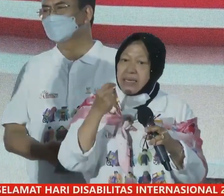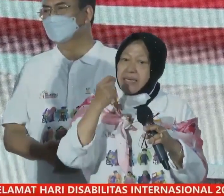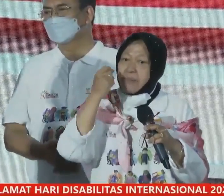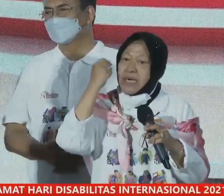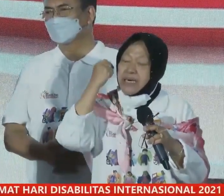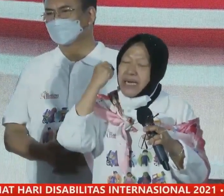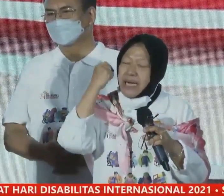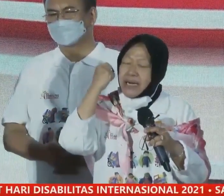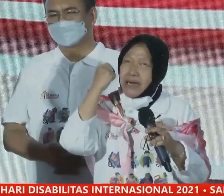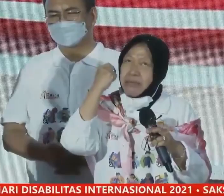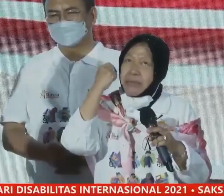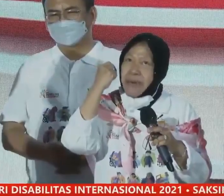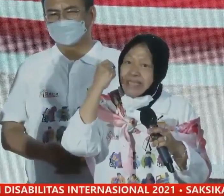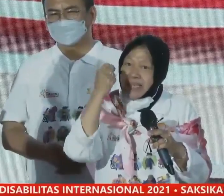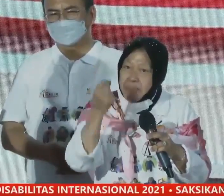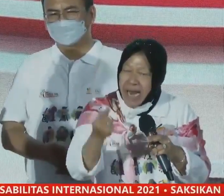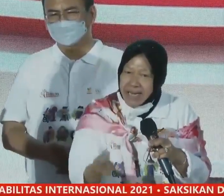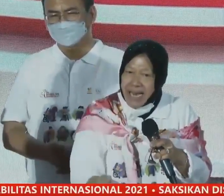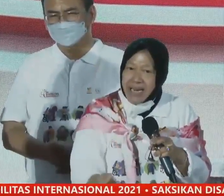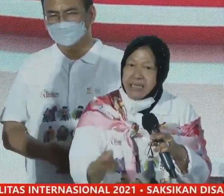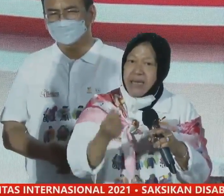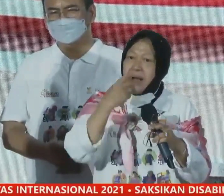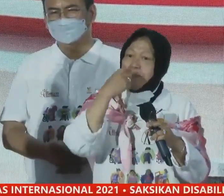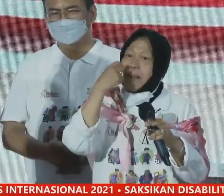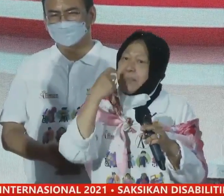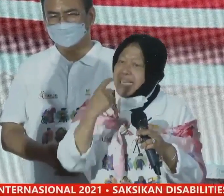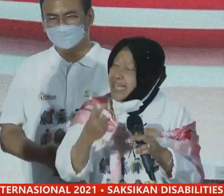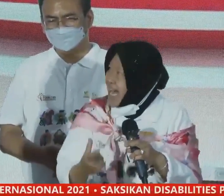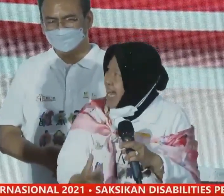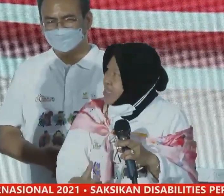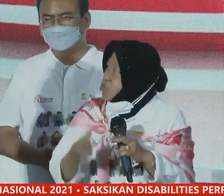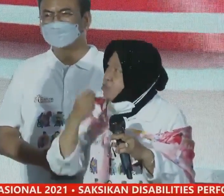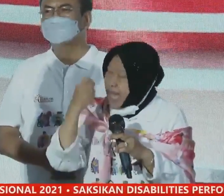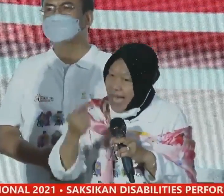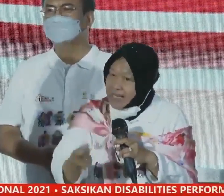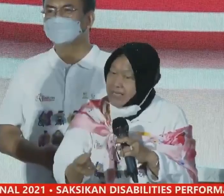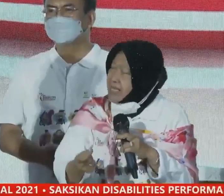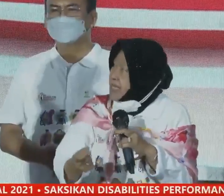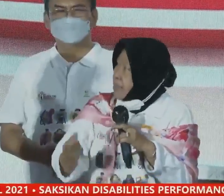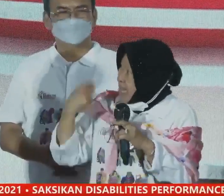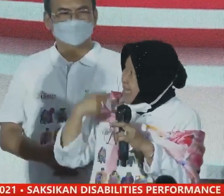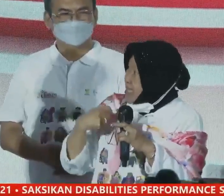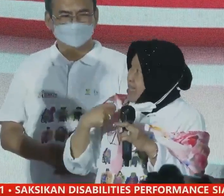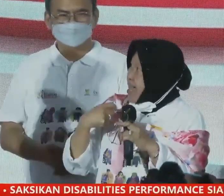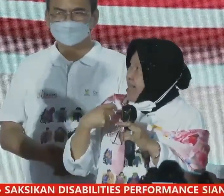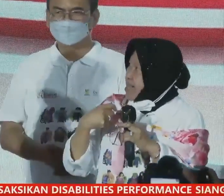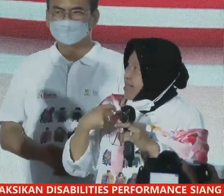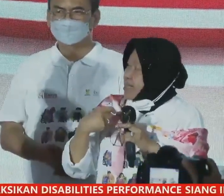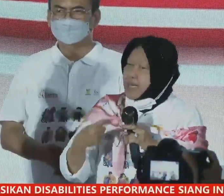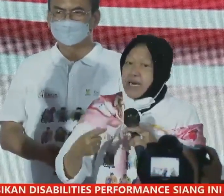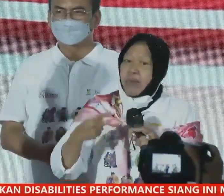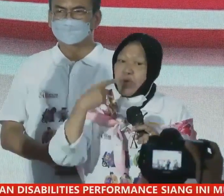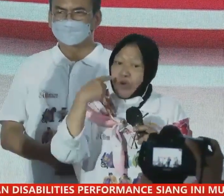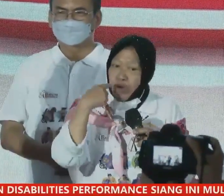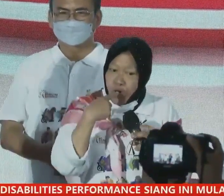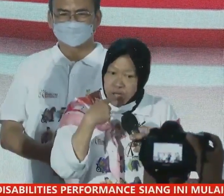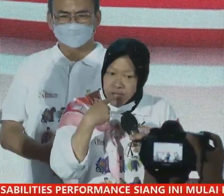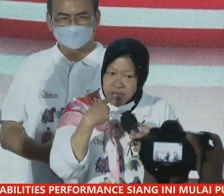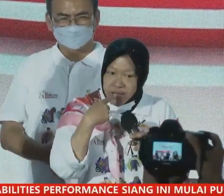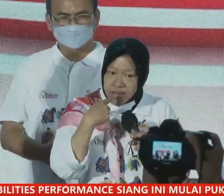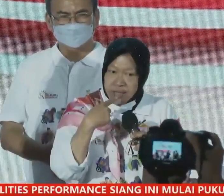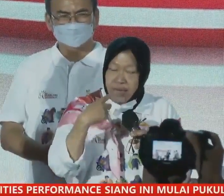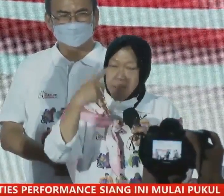memaksimalkan pemberian Tuhan kepada kita. mulut,